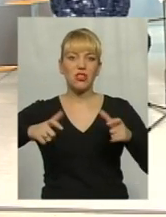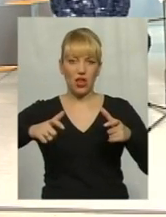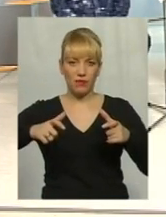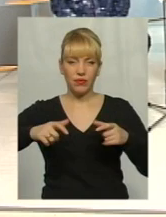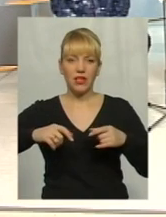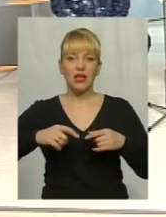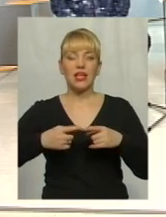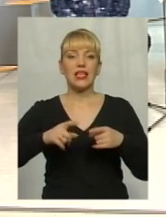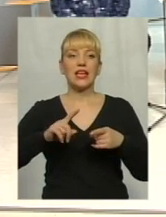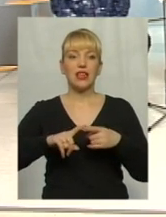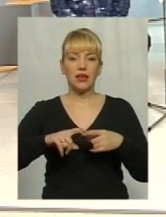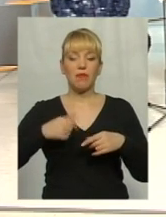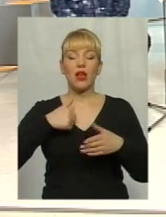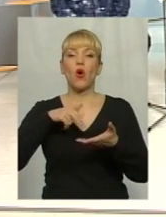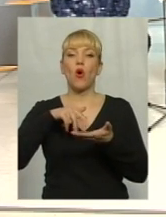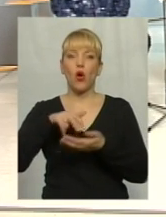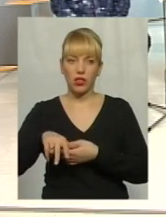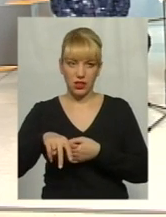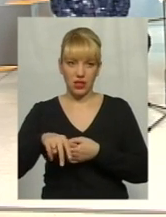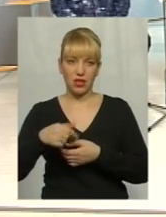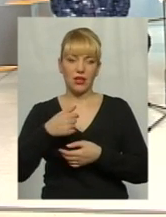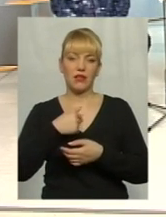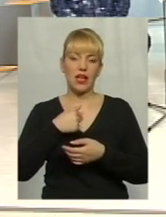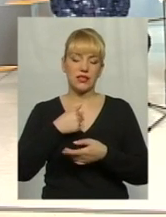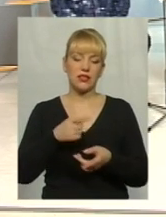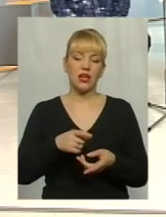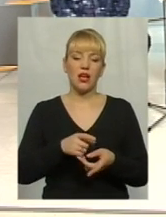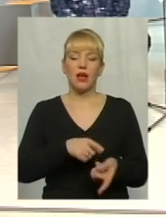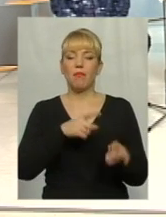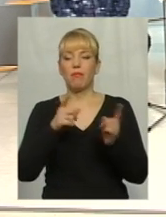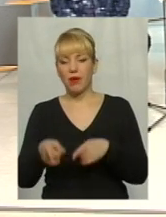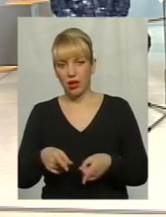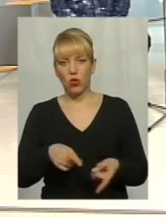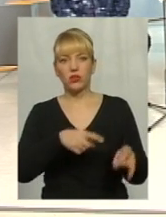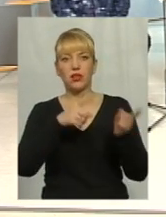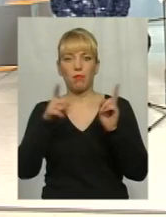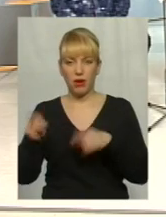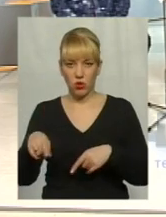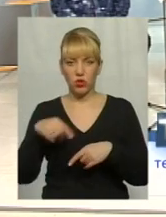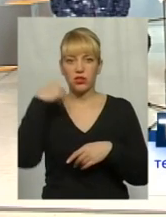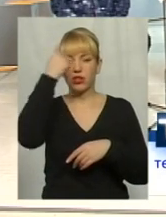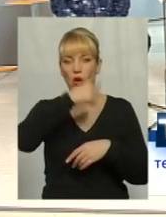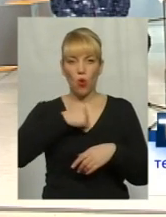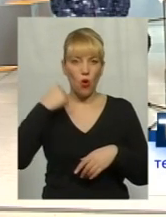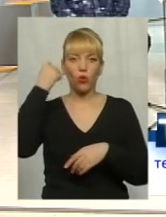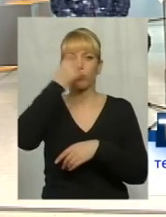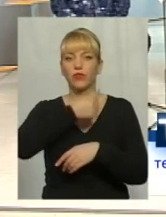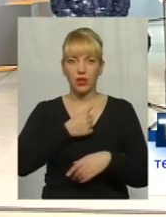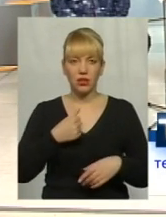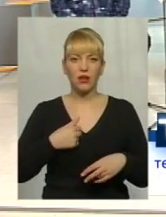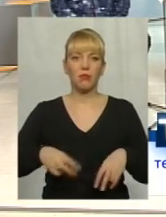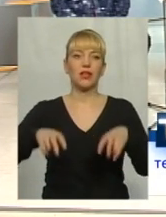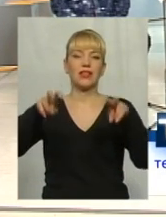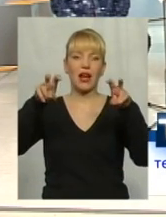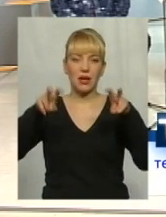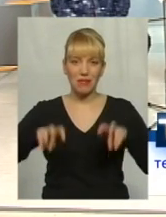Писали ми, ходили ми, нас переносить з одного року на другий рік і так ми сидимо в Голині.